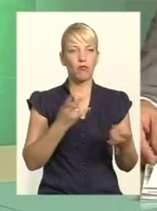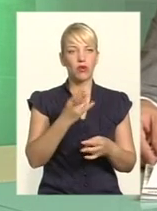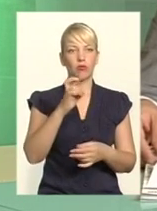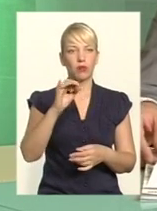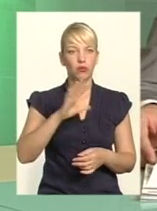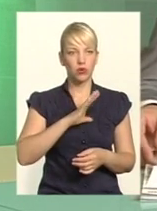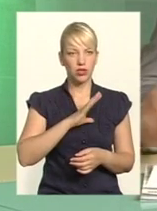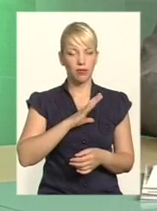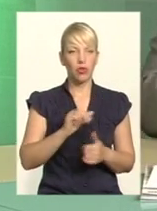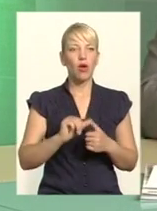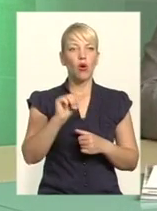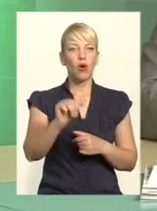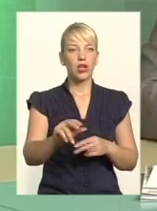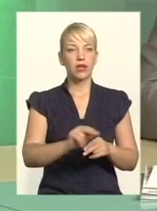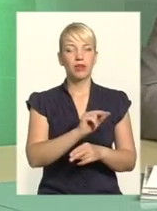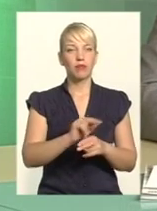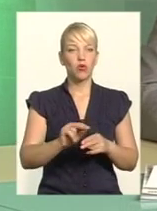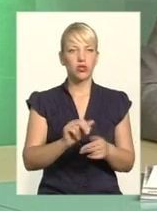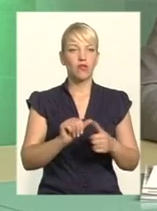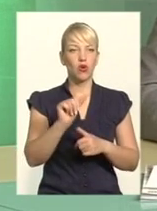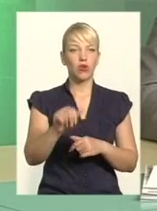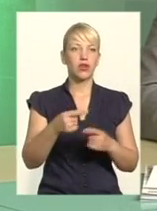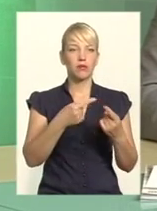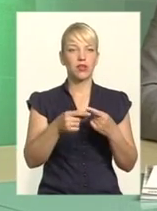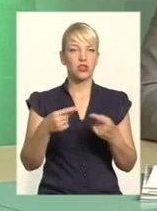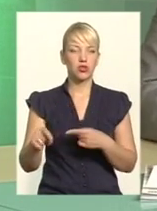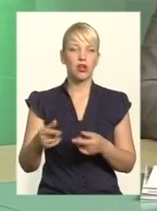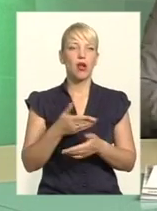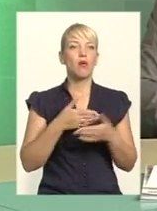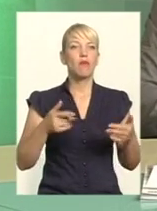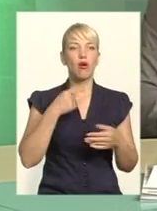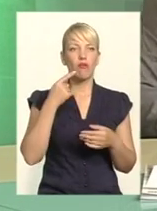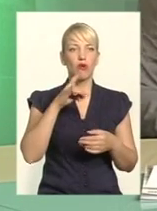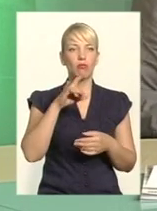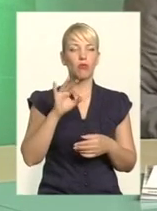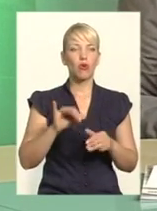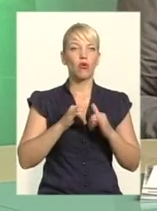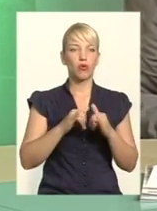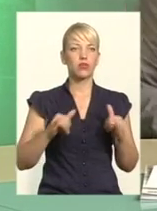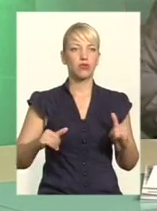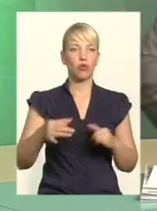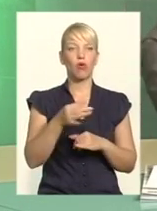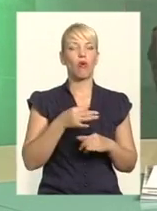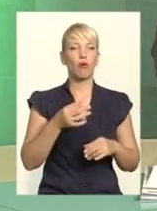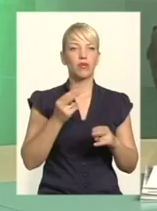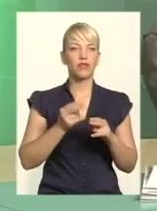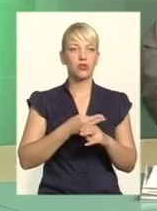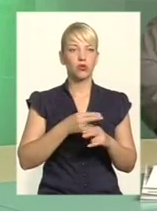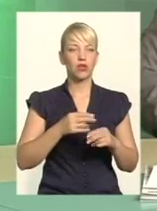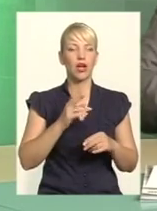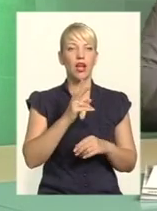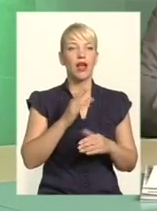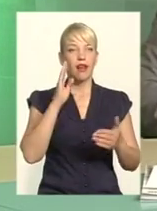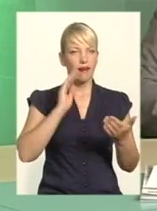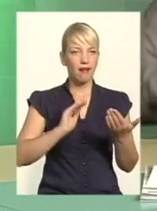окрім ремонтів, окрім всього іншого, ми говоримо про розвиток. В області відсутня карта промислового розвитку,